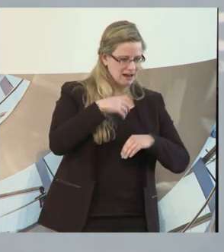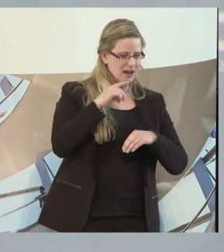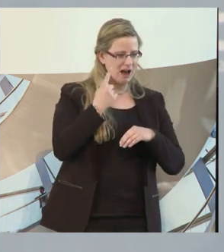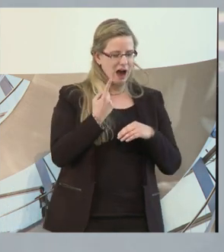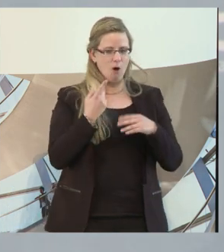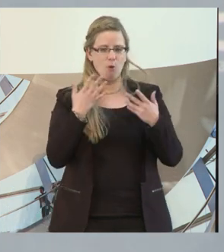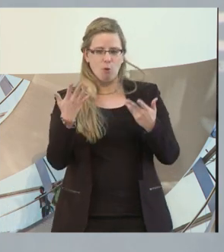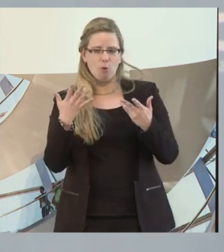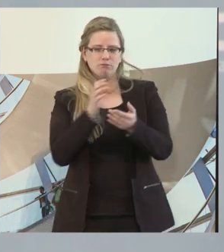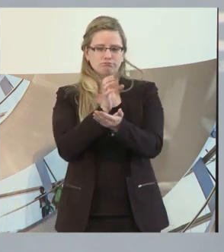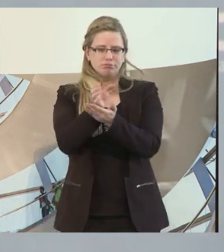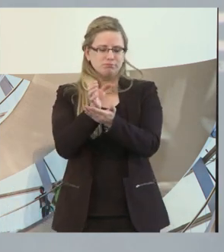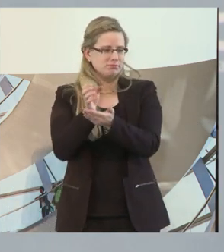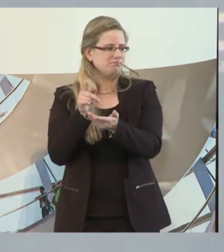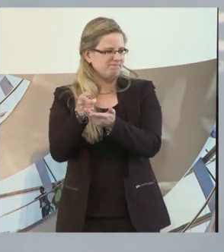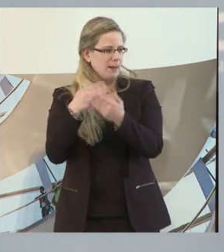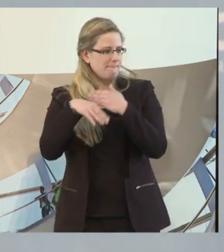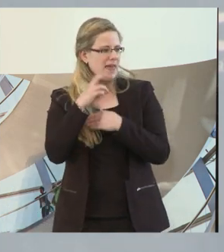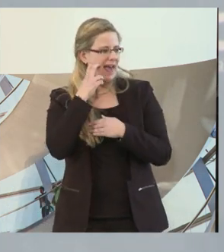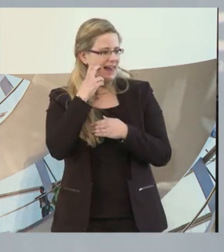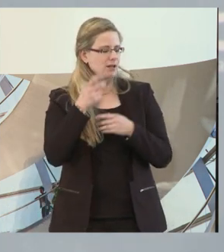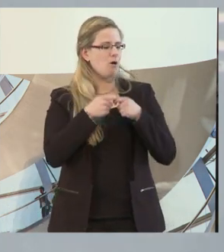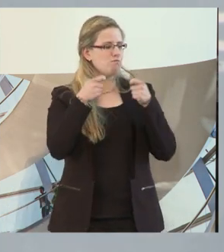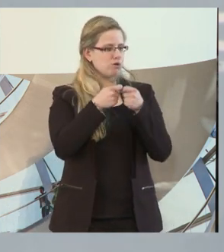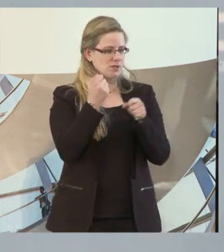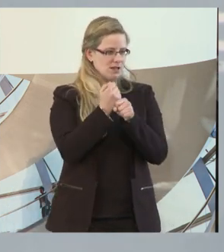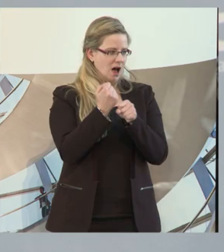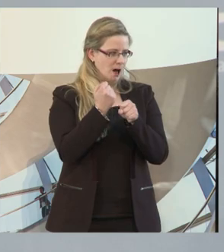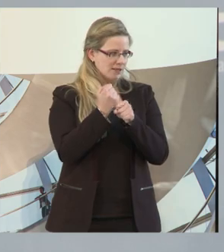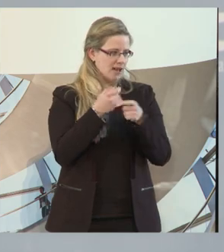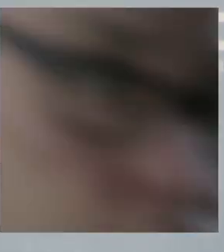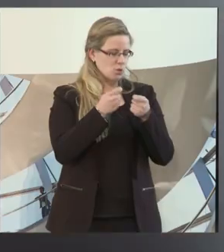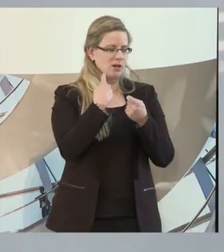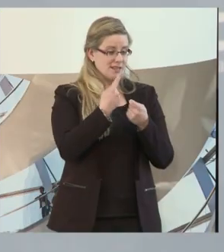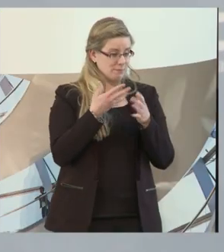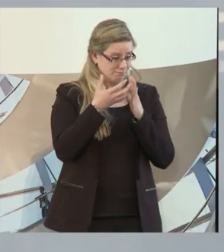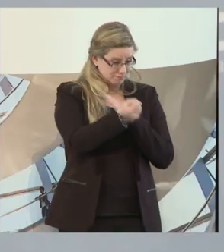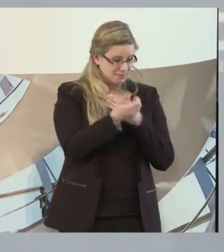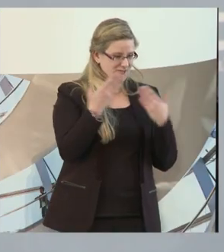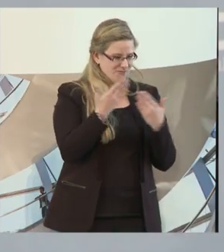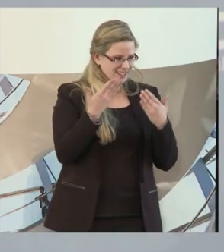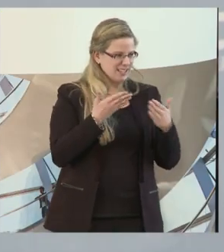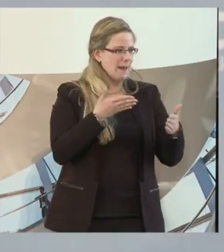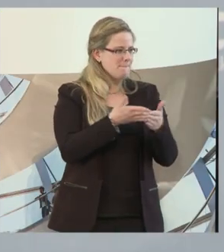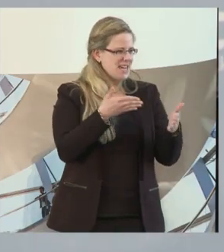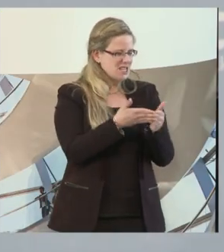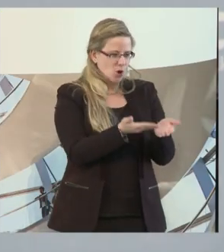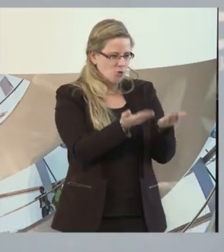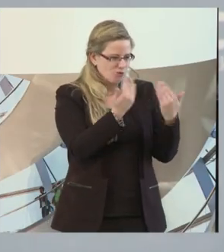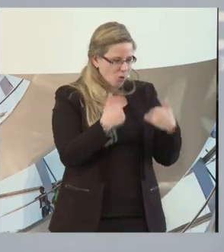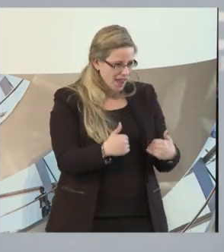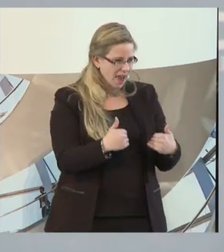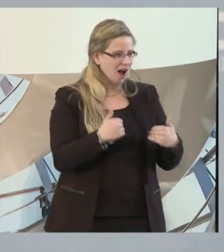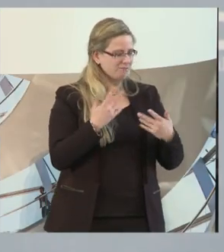und die Bundesagentur für Arbeit stellt selbst in einer Broschüre fest, dass die Ursache für die Behinderung meist eine im